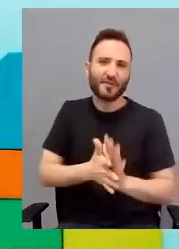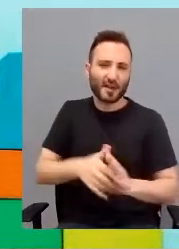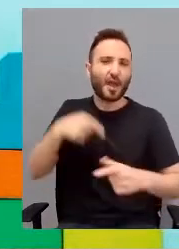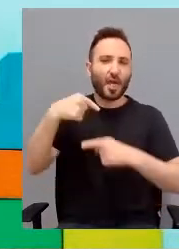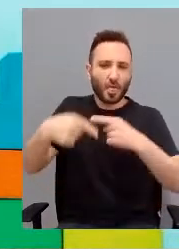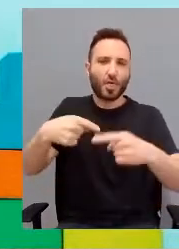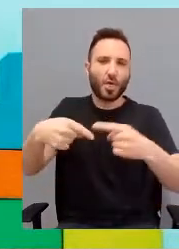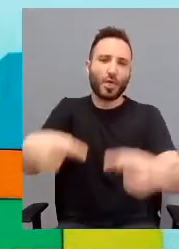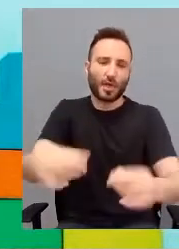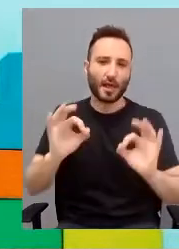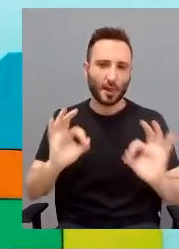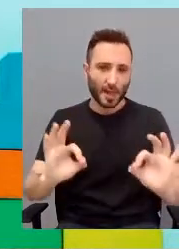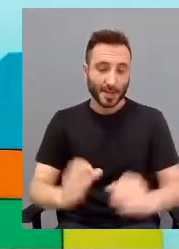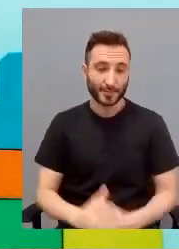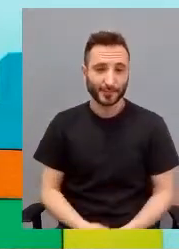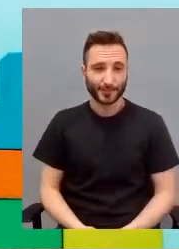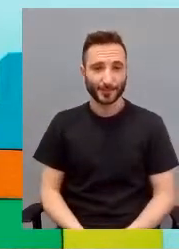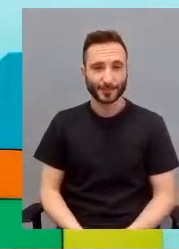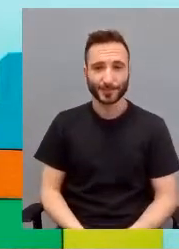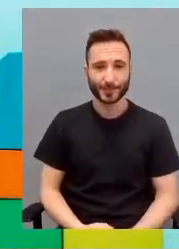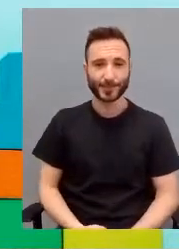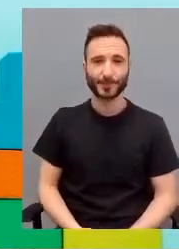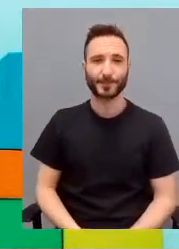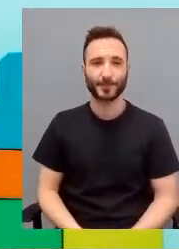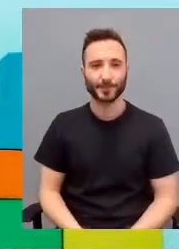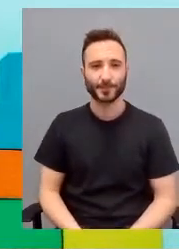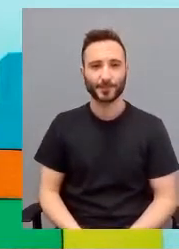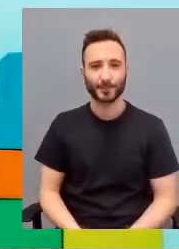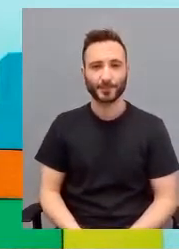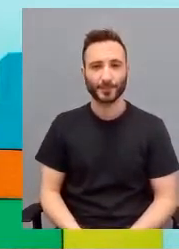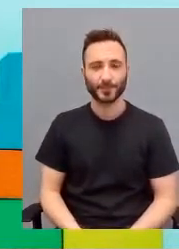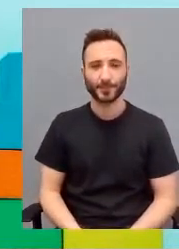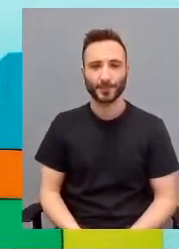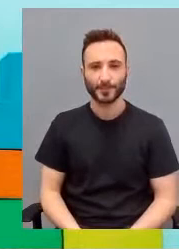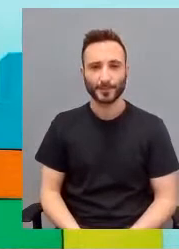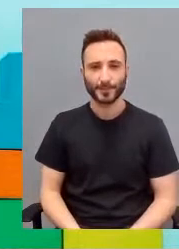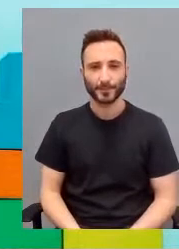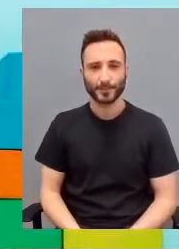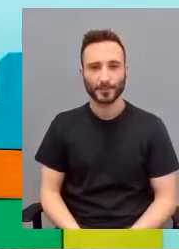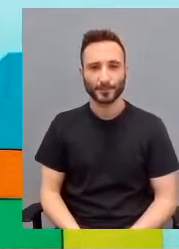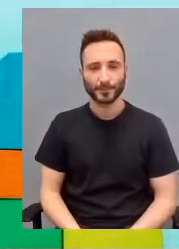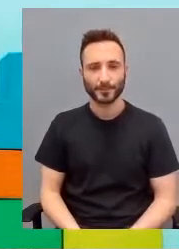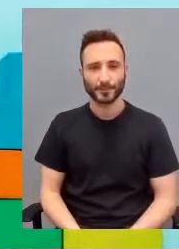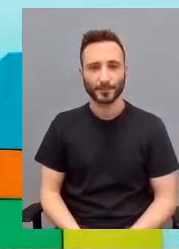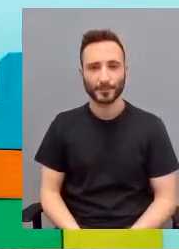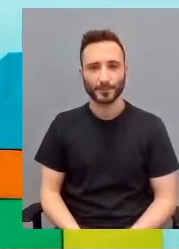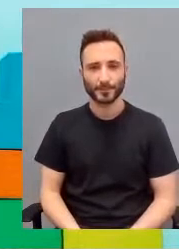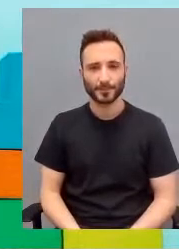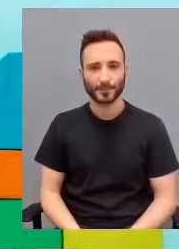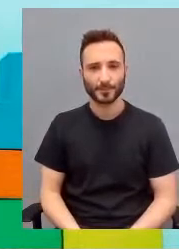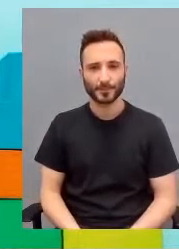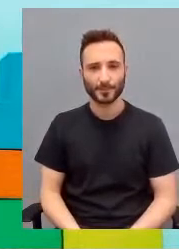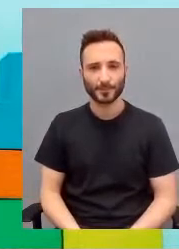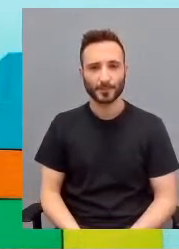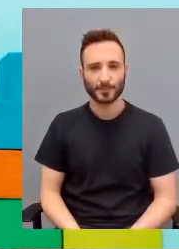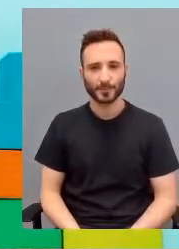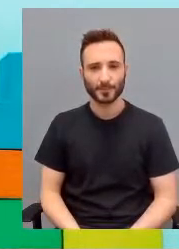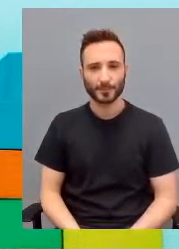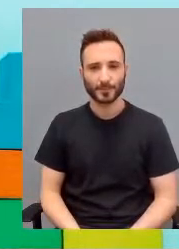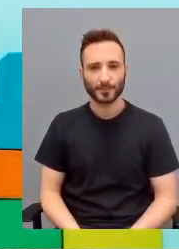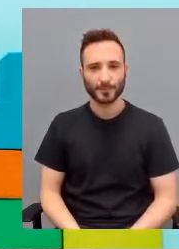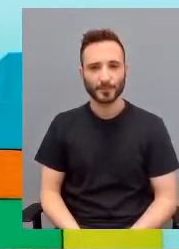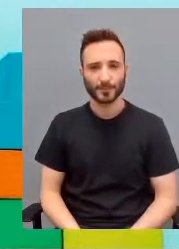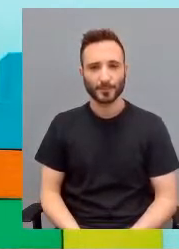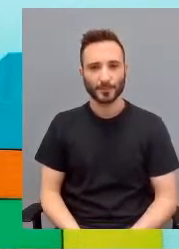il trekking come momento proprio di benessere per i ragazzi perché l'assenza di stimoli